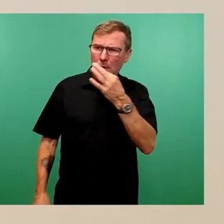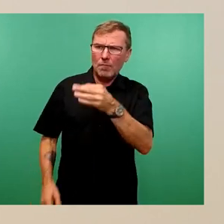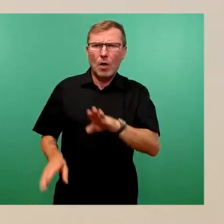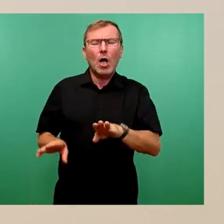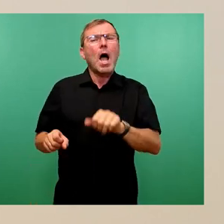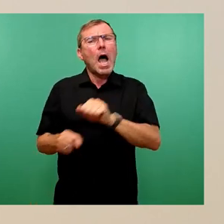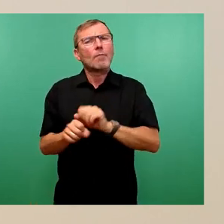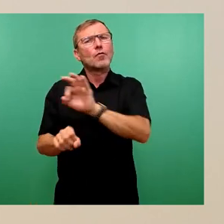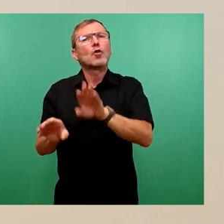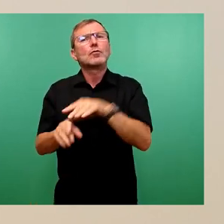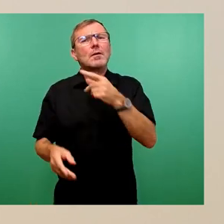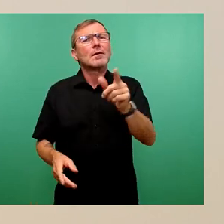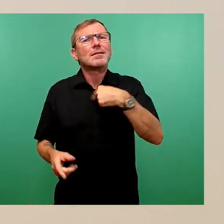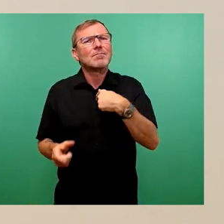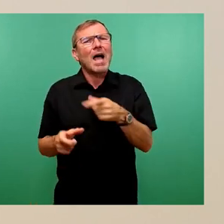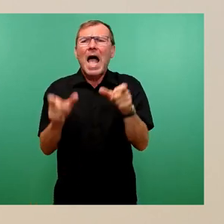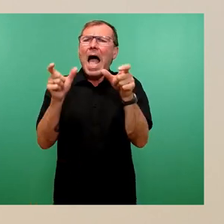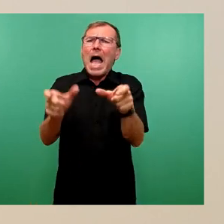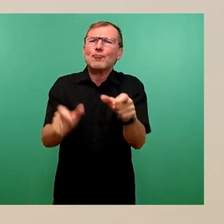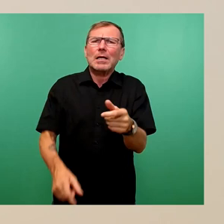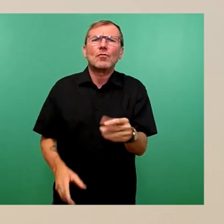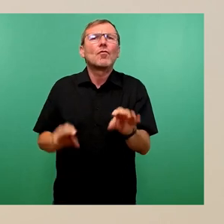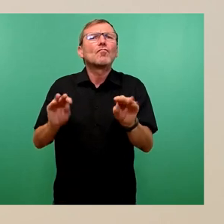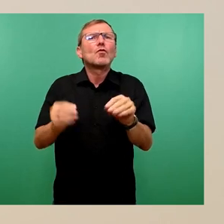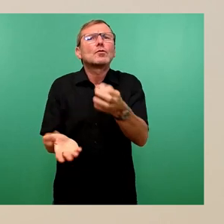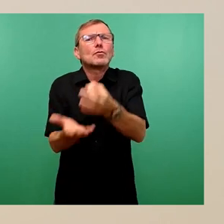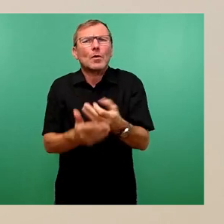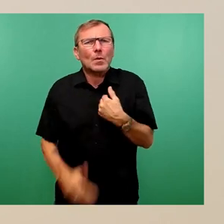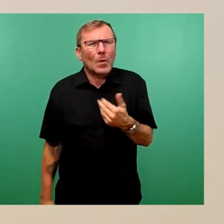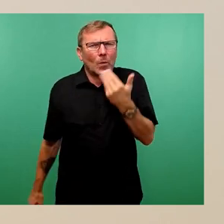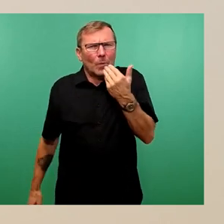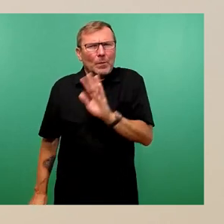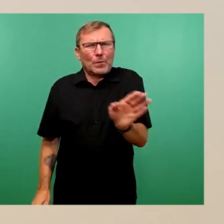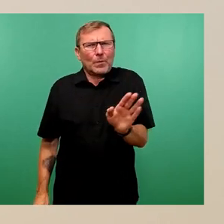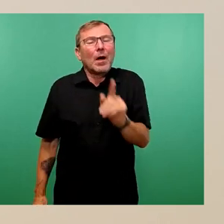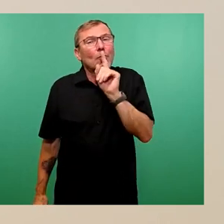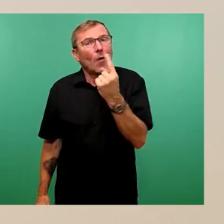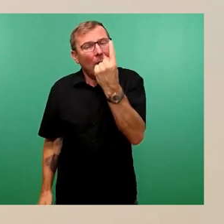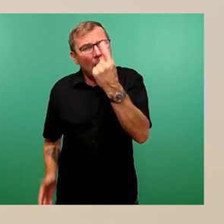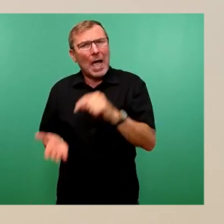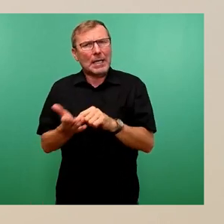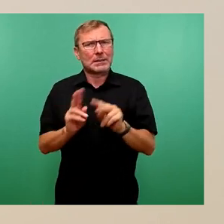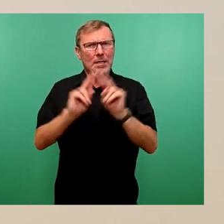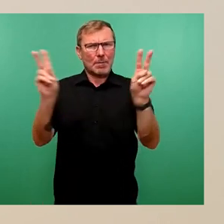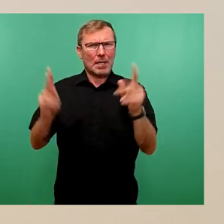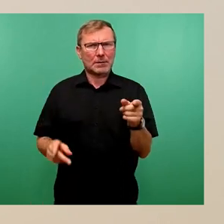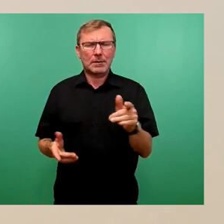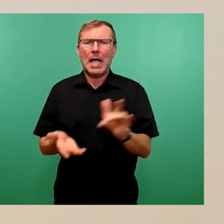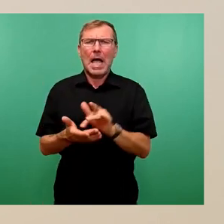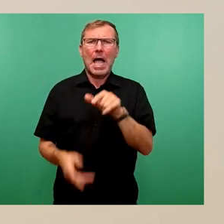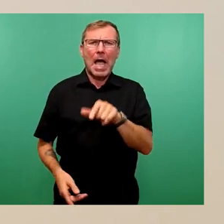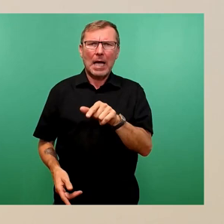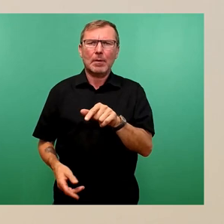da keine Einschränkungen, was den Nutzungsort angeht. Legendlich ist zu beachten, dass also die iPads im Besitz des